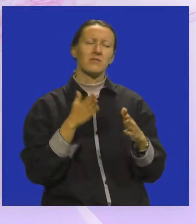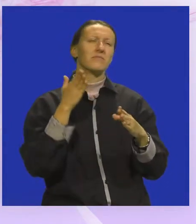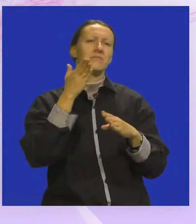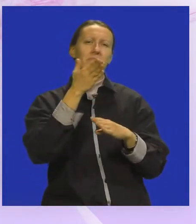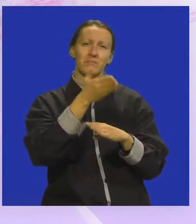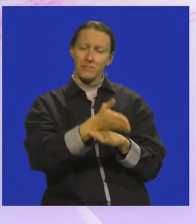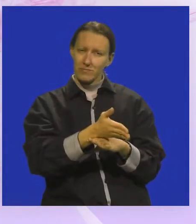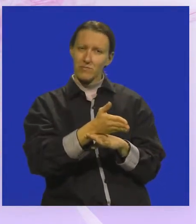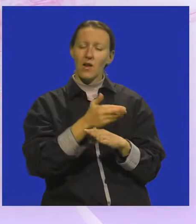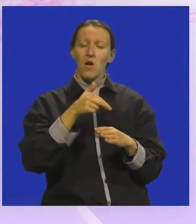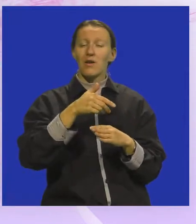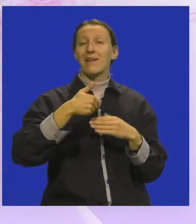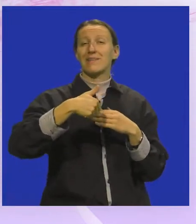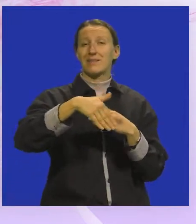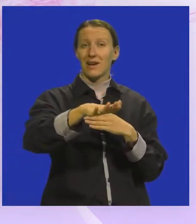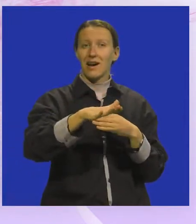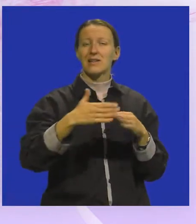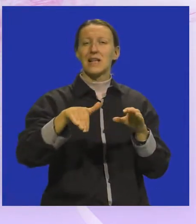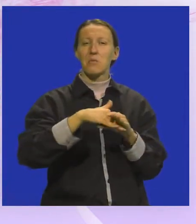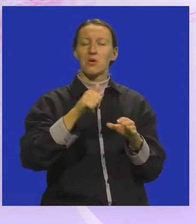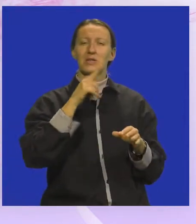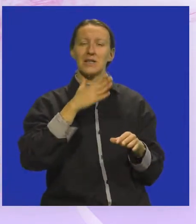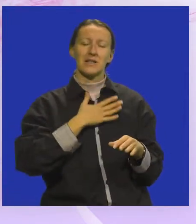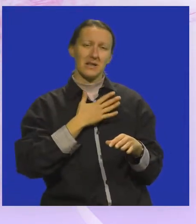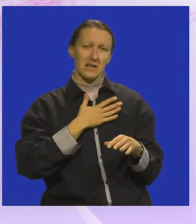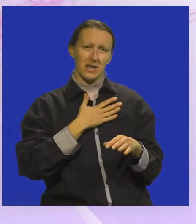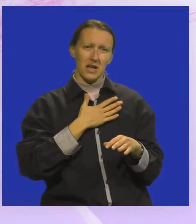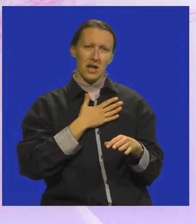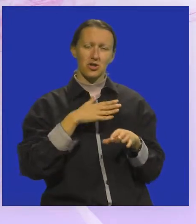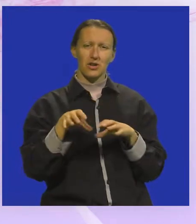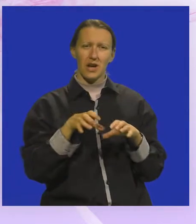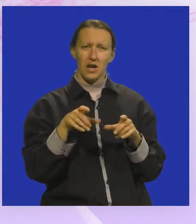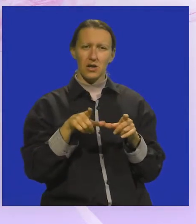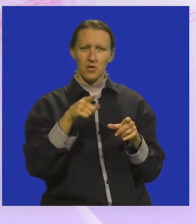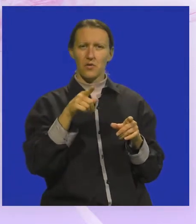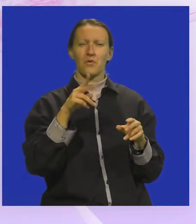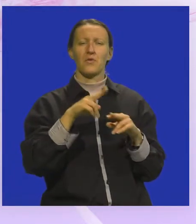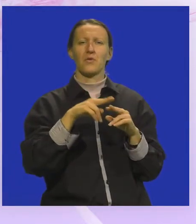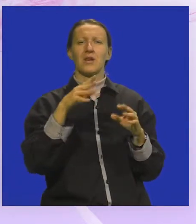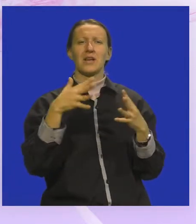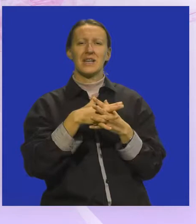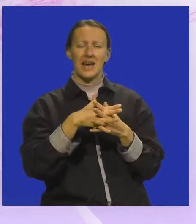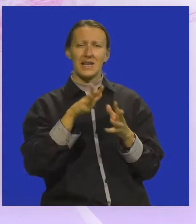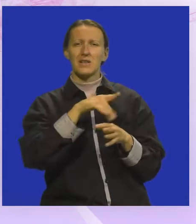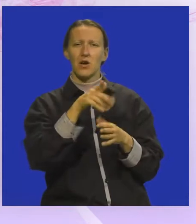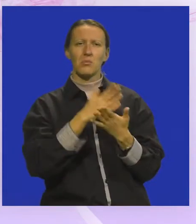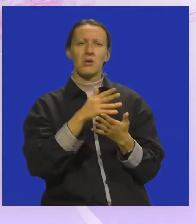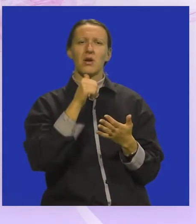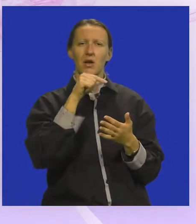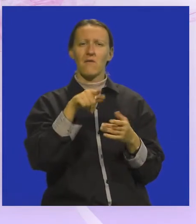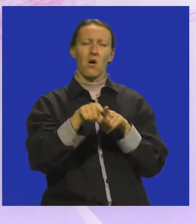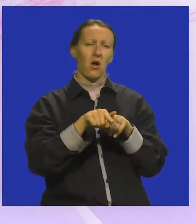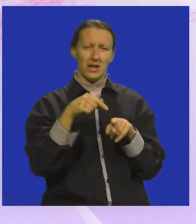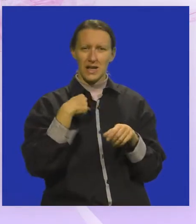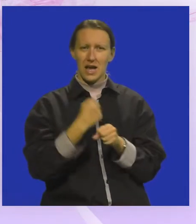korak dalje, tako da smo zaposlili i naše djelatnike u stanove festom i gradske djelatnike. je bilo, pa čak smo i